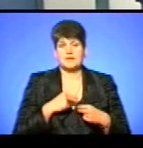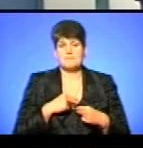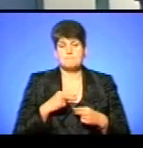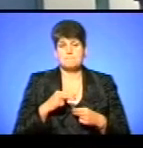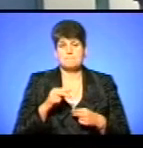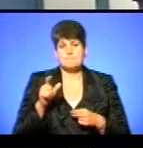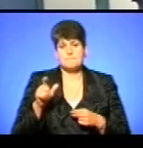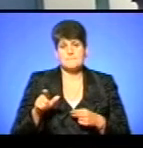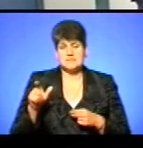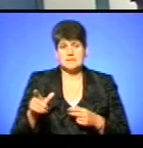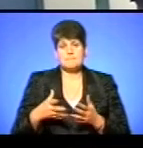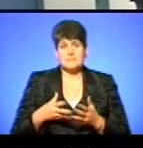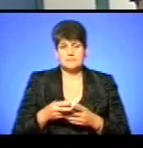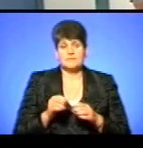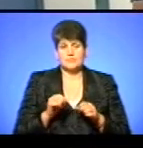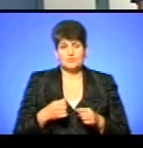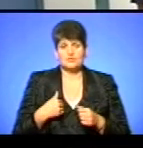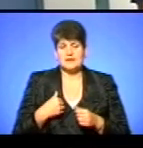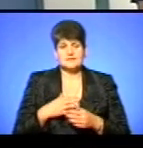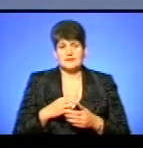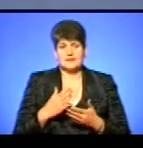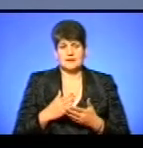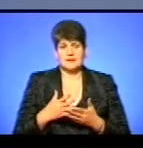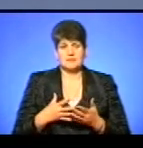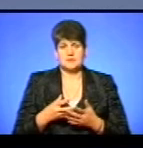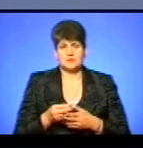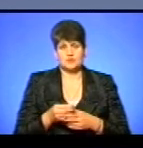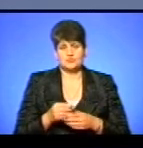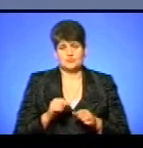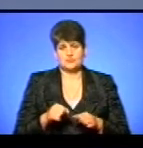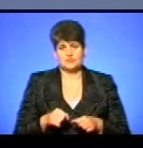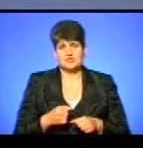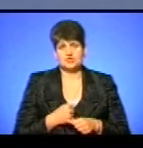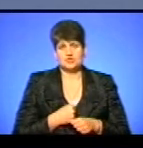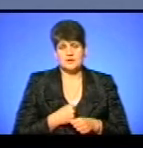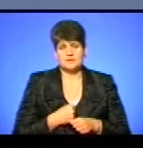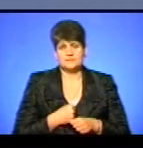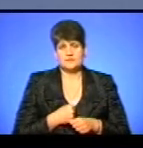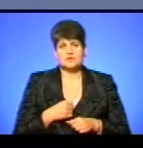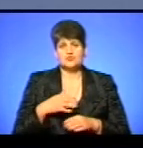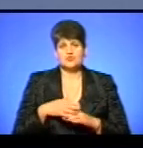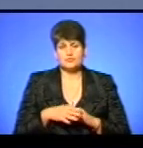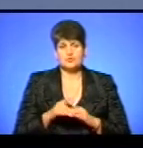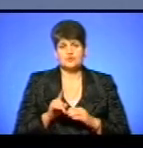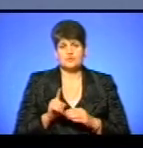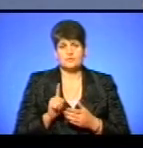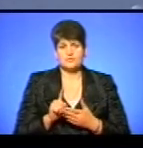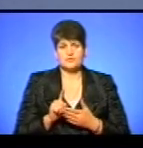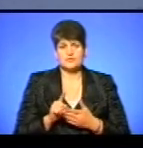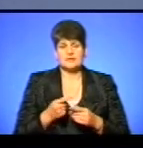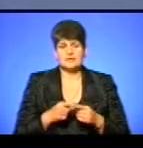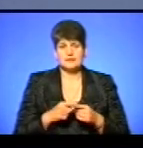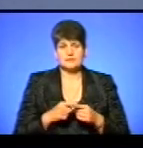Наш пасажир не є платіжоздатний, на жаль. І зрозуміло, що ми мусимо такий